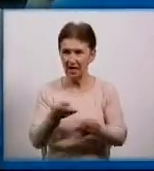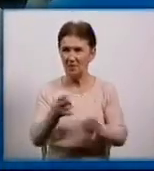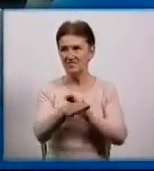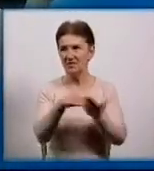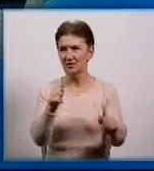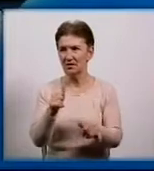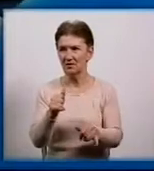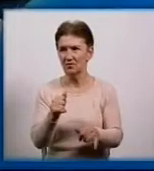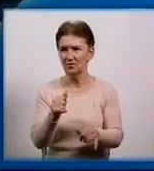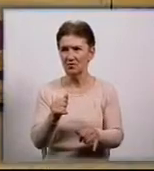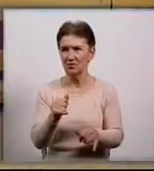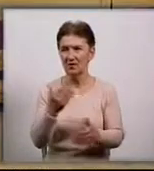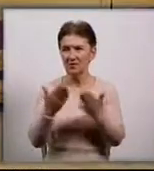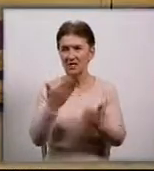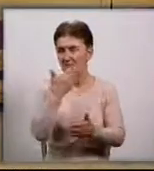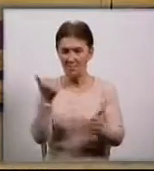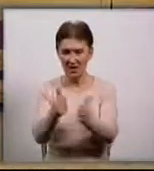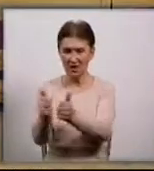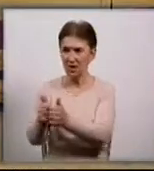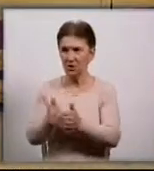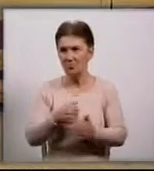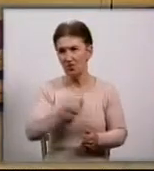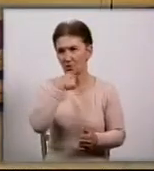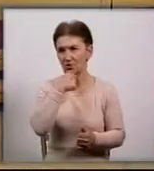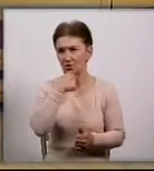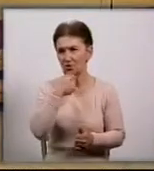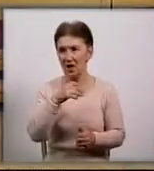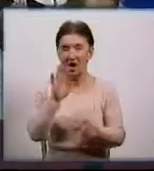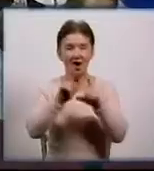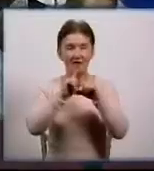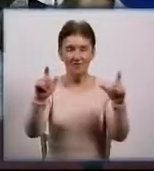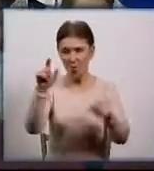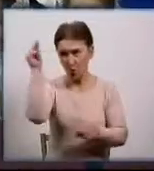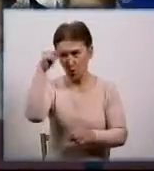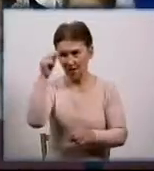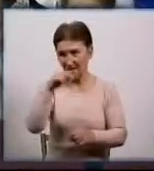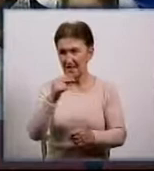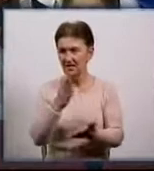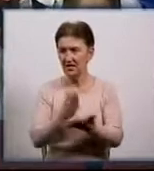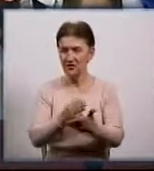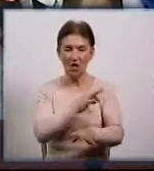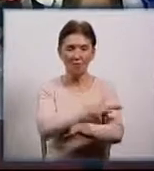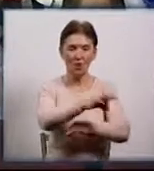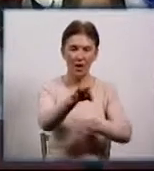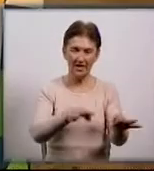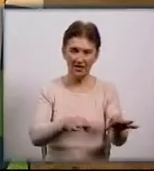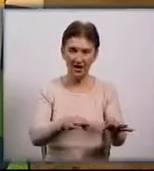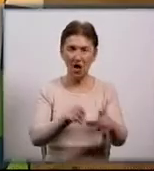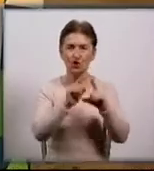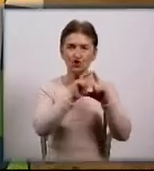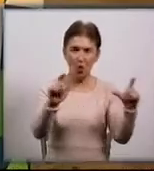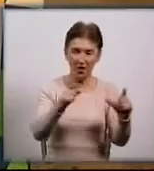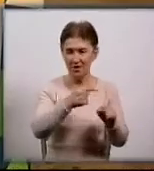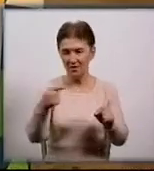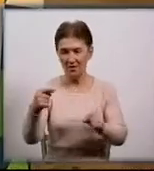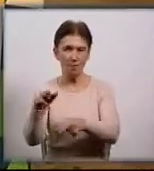поруч з тебе немає дорослих. Кропивницький – сьоме місто в Україні, де запрацював проєкт «Школа і поліція». Яна Семнюк, Анатолій